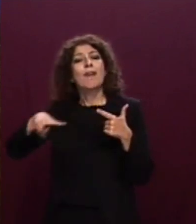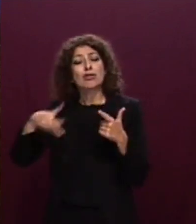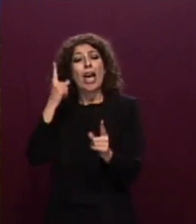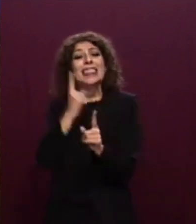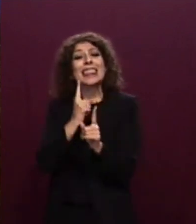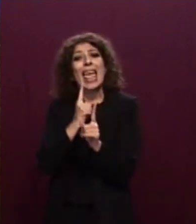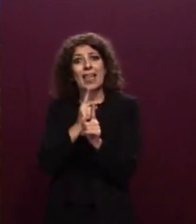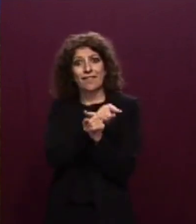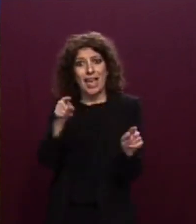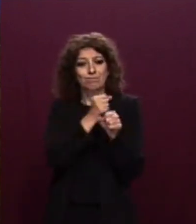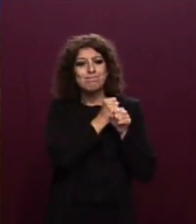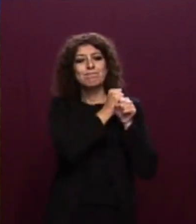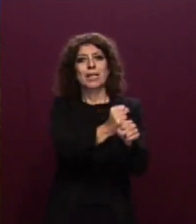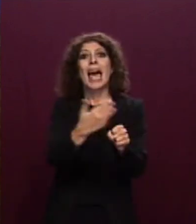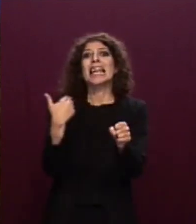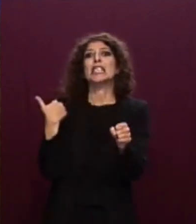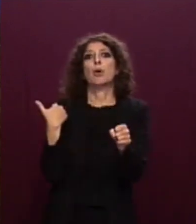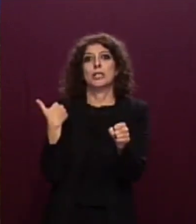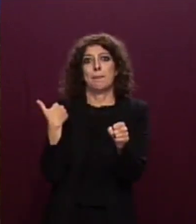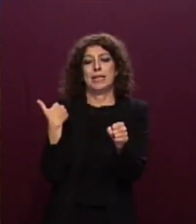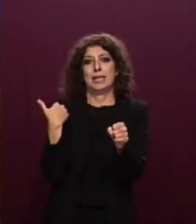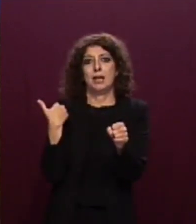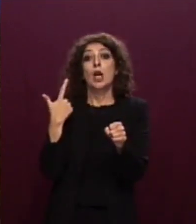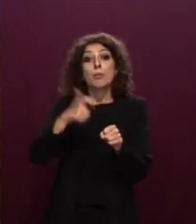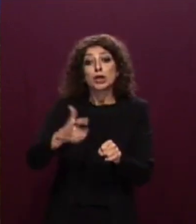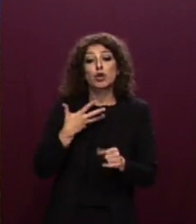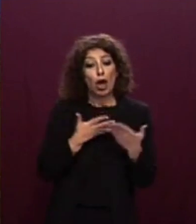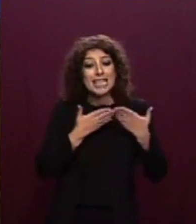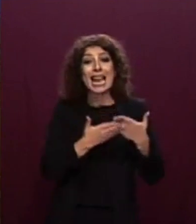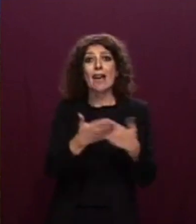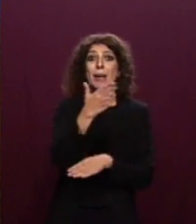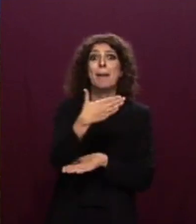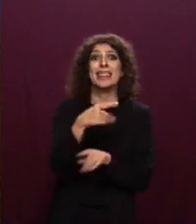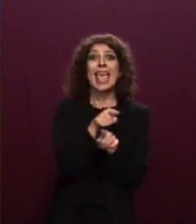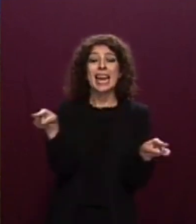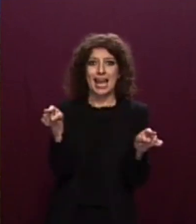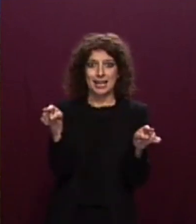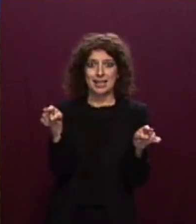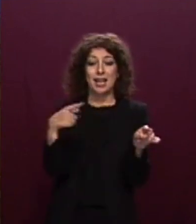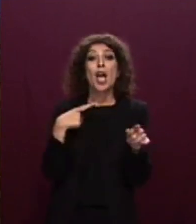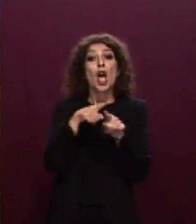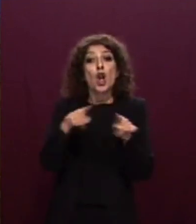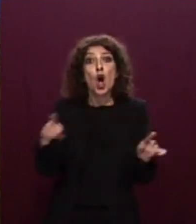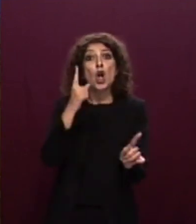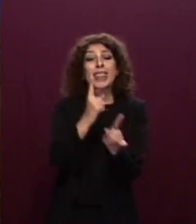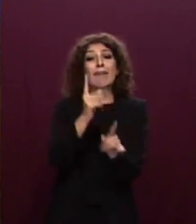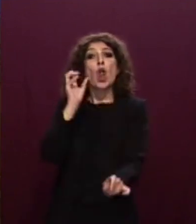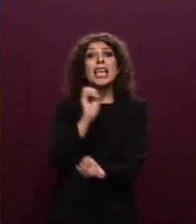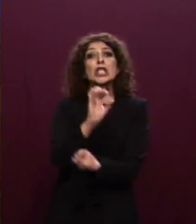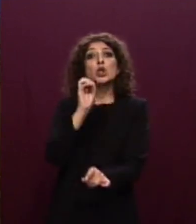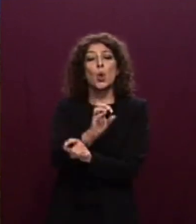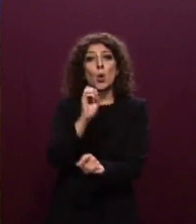proprie responsabilità di coordinamento delle operazioni SAR svolte da navi battenti e la propria bandiera, impartendo loro le istruzioni